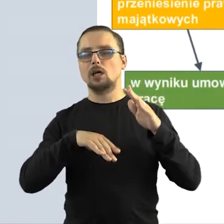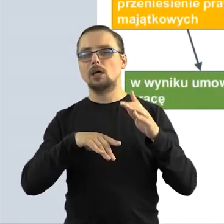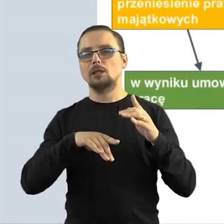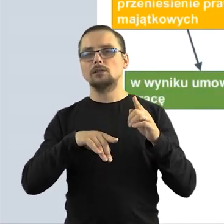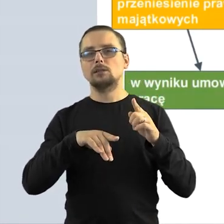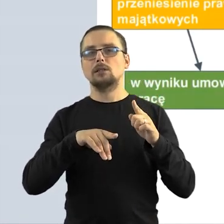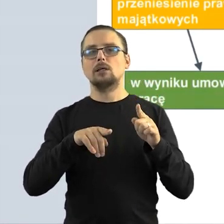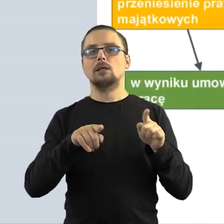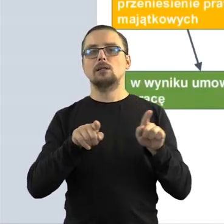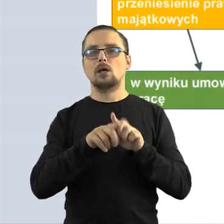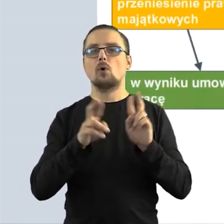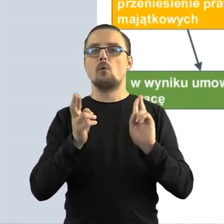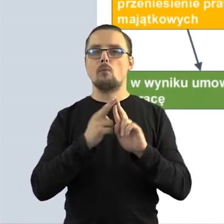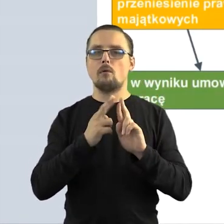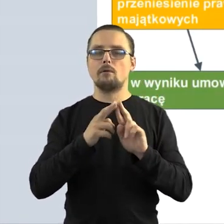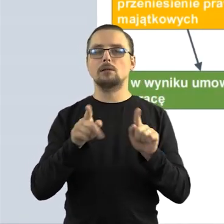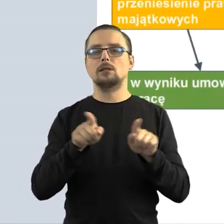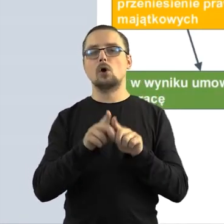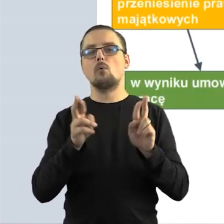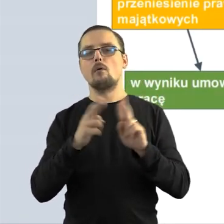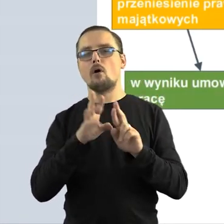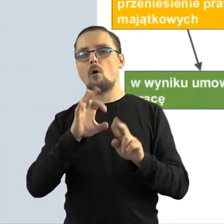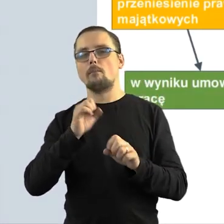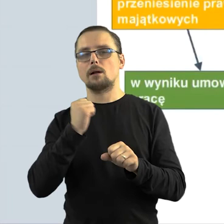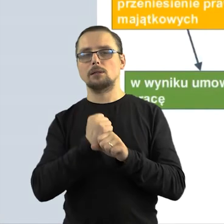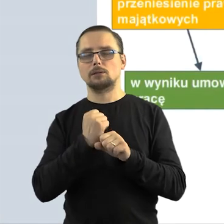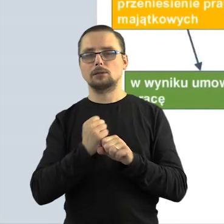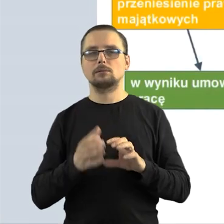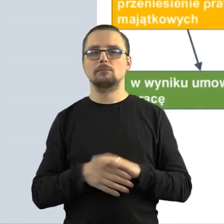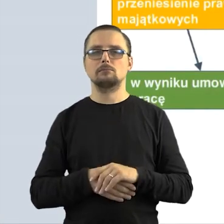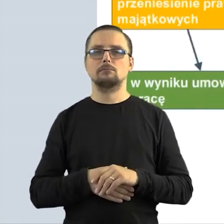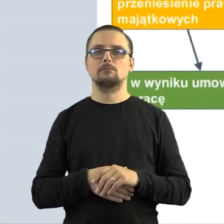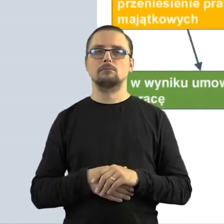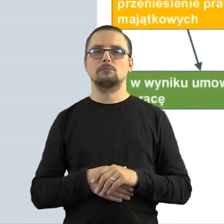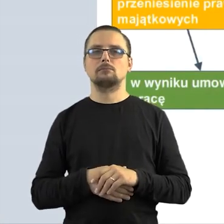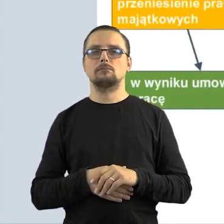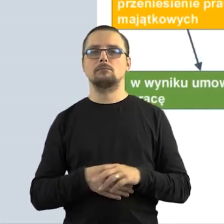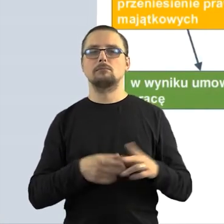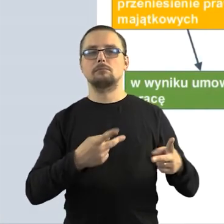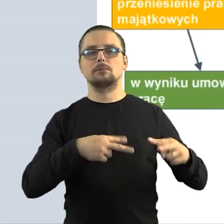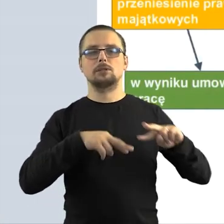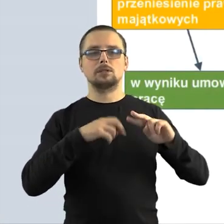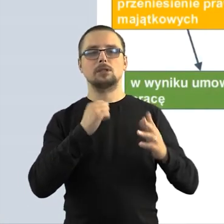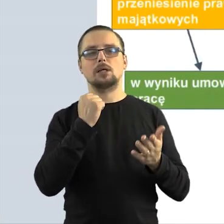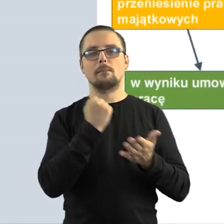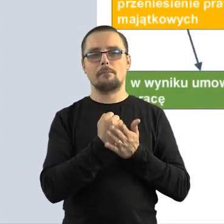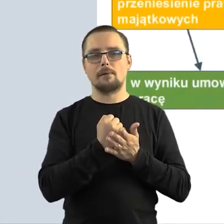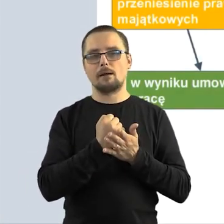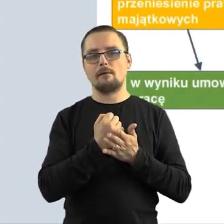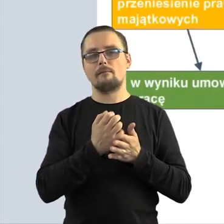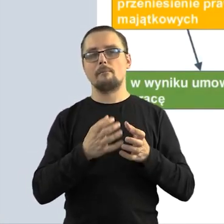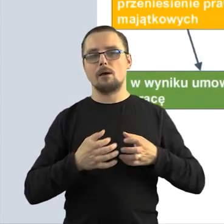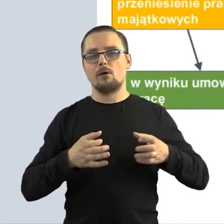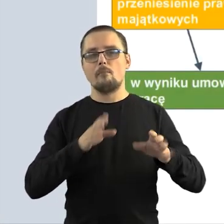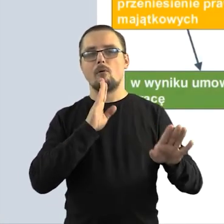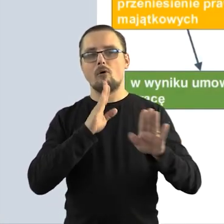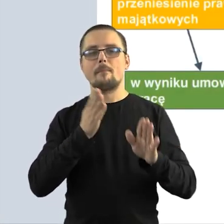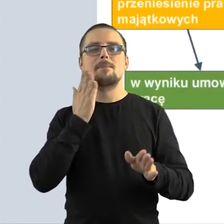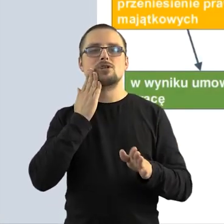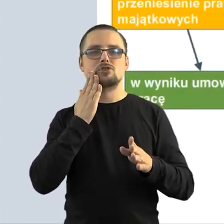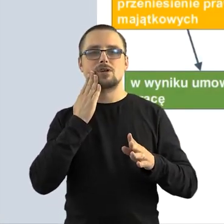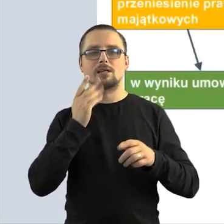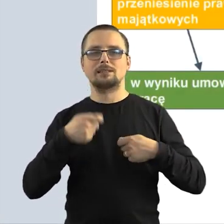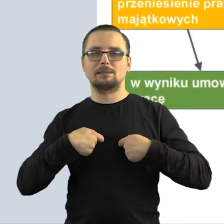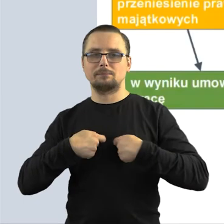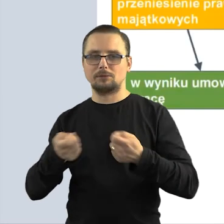dziedziczenia umowy o dzieło z przeniesieniem praw majątkowych i w wyniku umowy o pracę. I z przeniesieniem praw majątkowych to